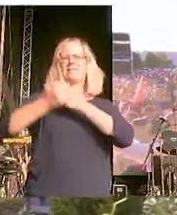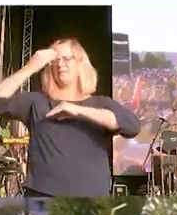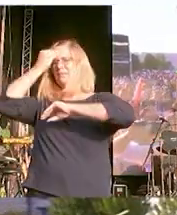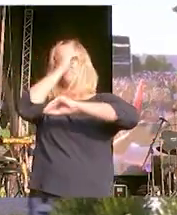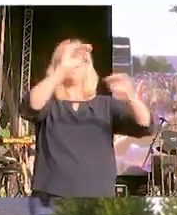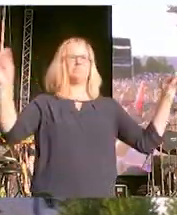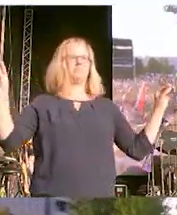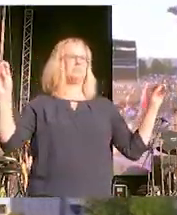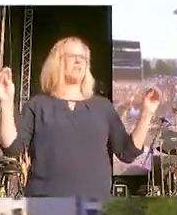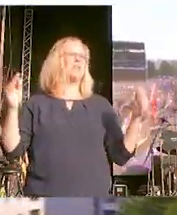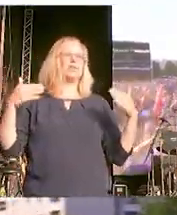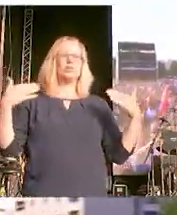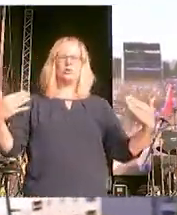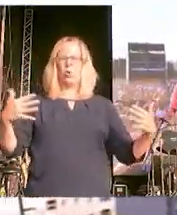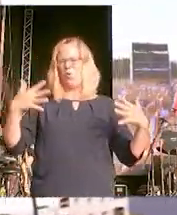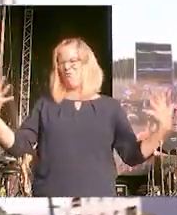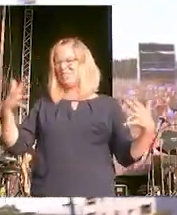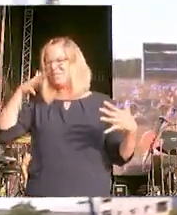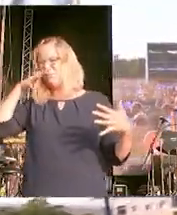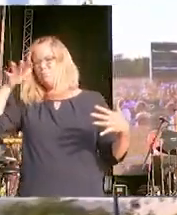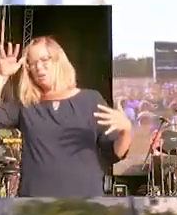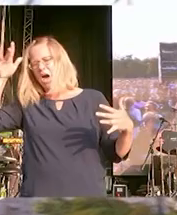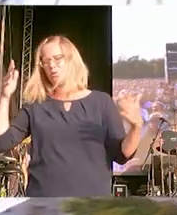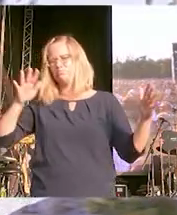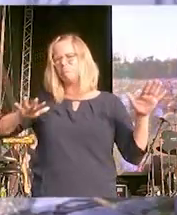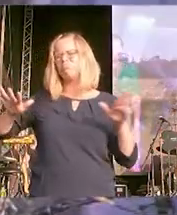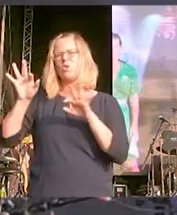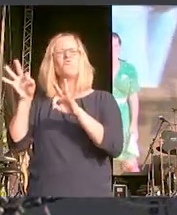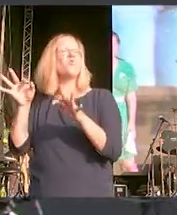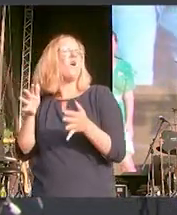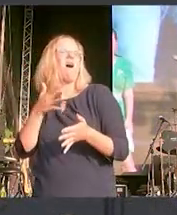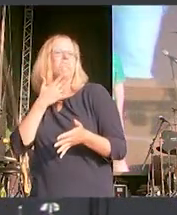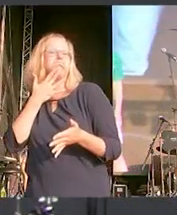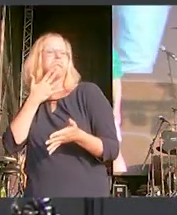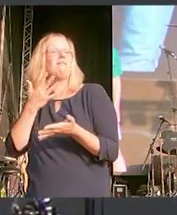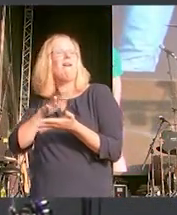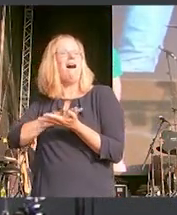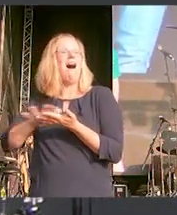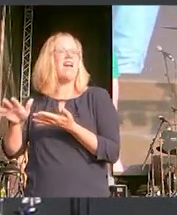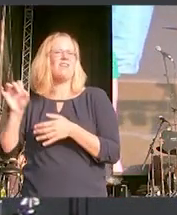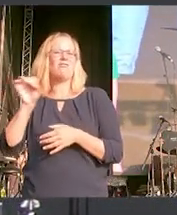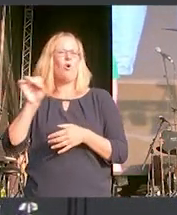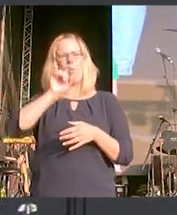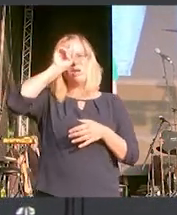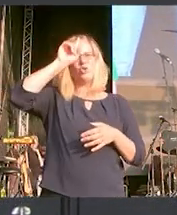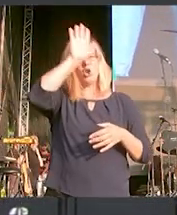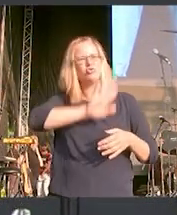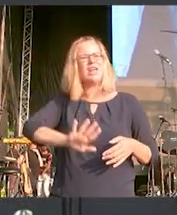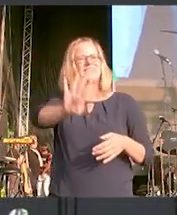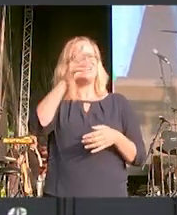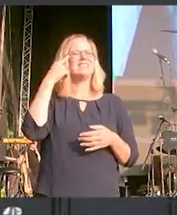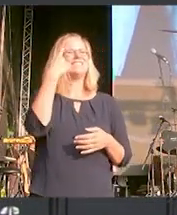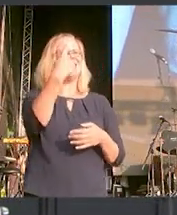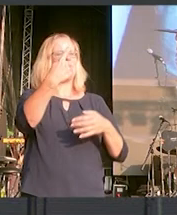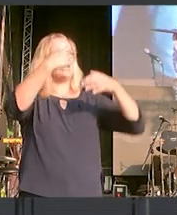Es macht diesem braunen Rattenfänger und die Arbeit doch so leicht, dass Deutschland ein zutiefst gespaltenes Land